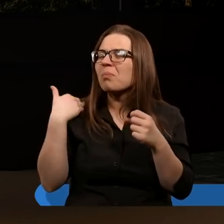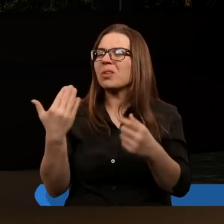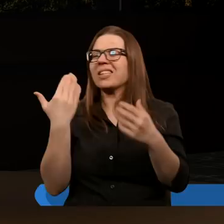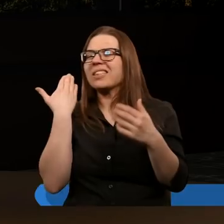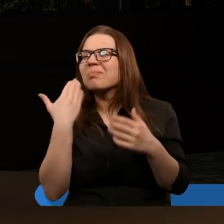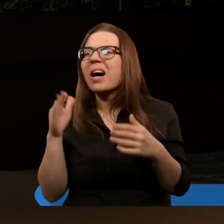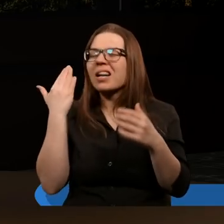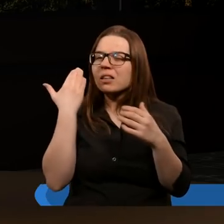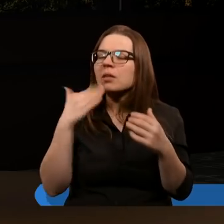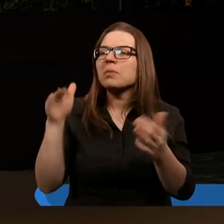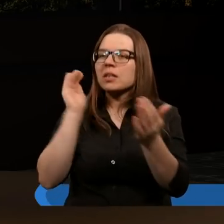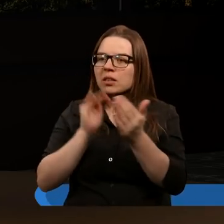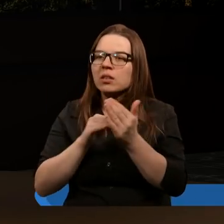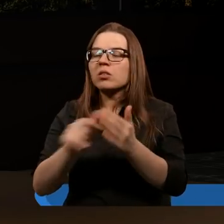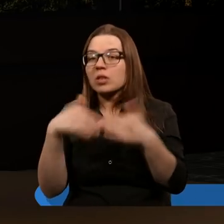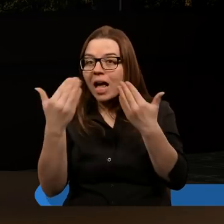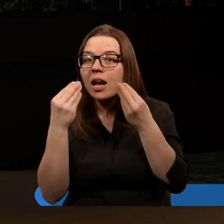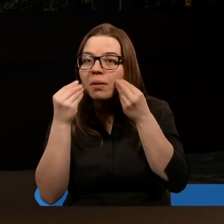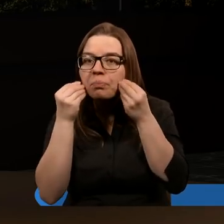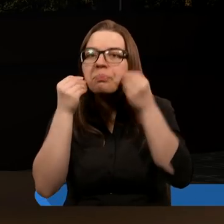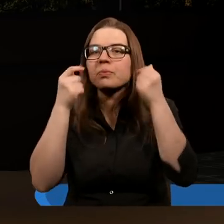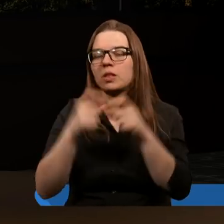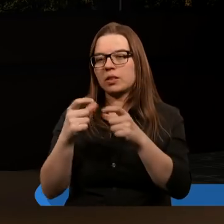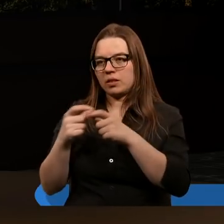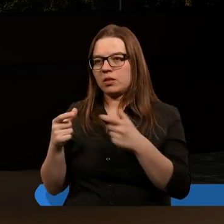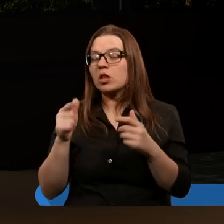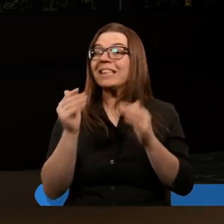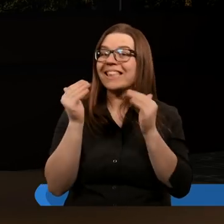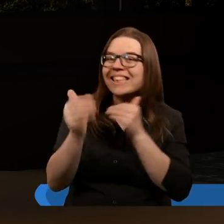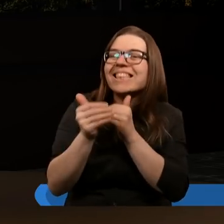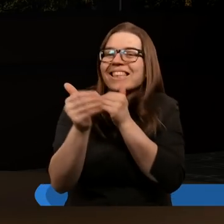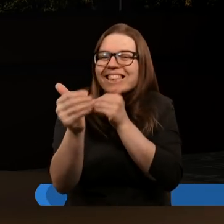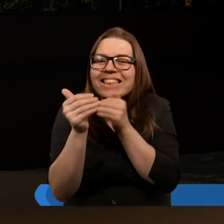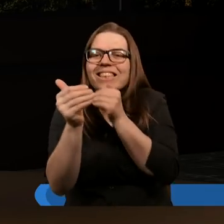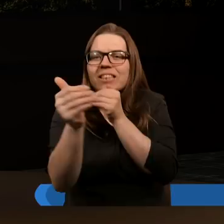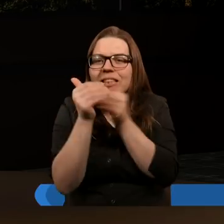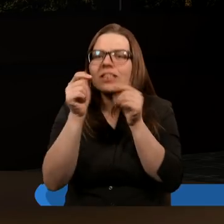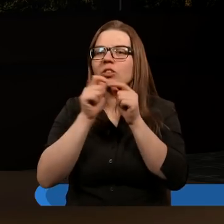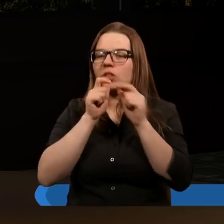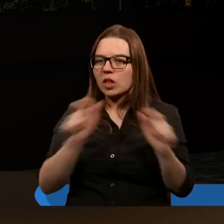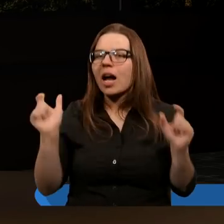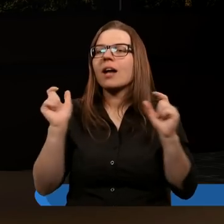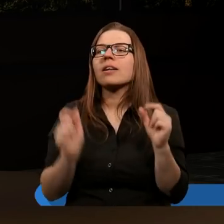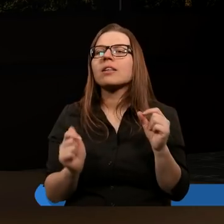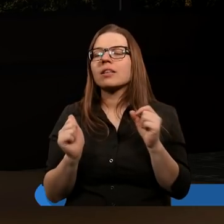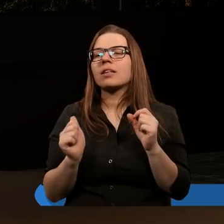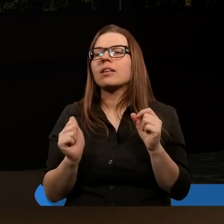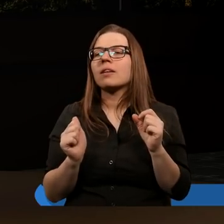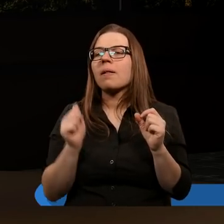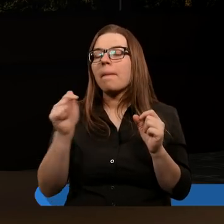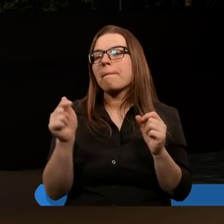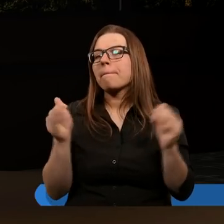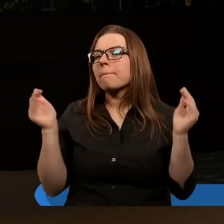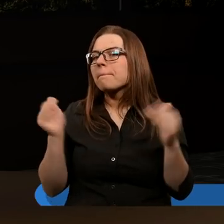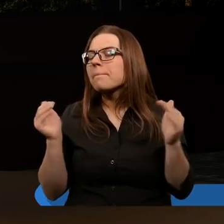najbardziej potrzebne, daje słowa pocieszenia, że jeszcze krótki czas. I wydaje mi się, że może tak nie